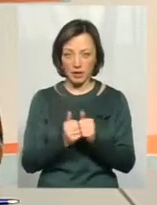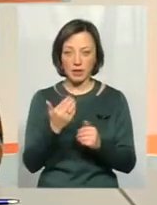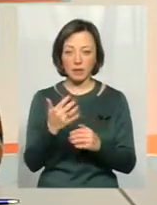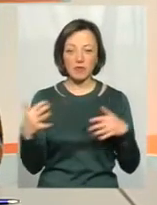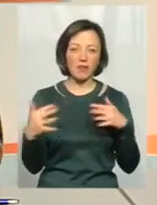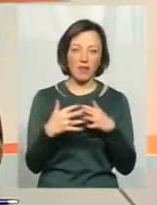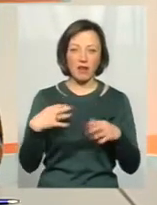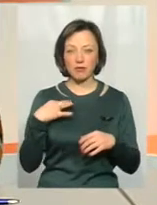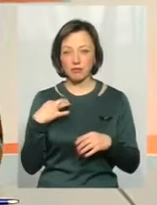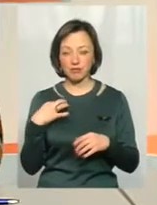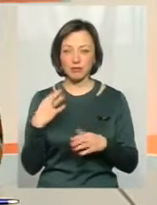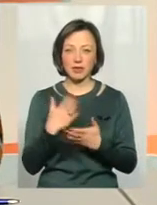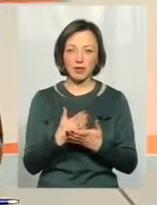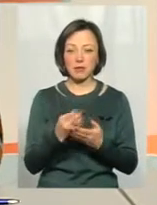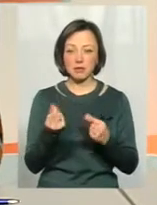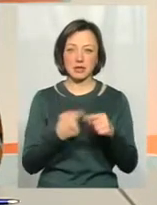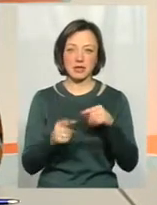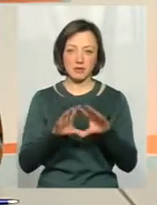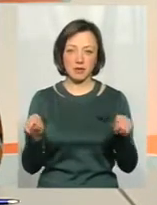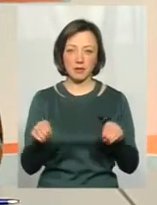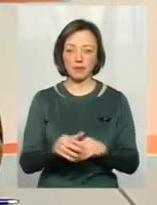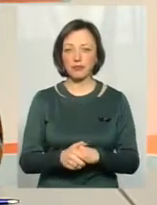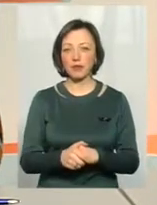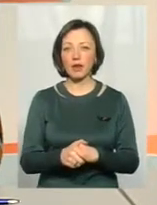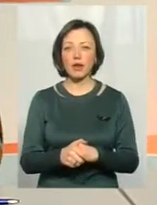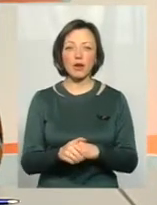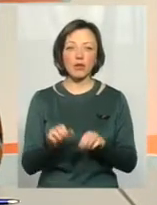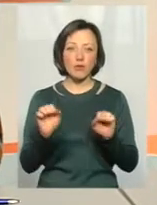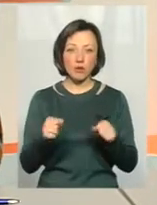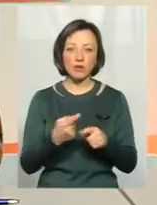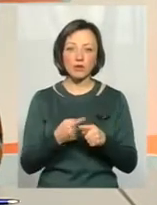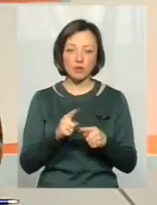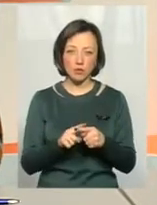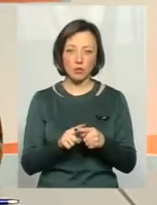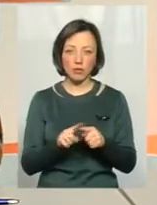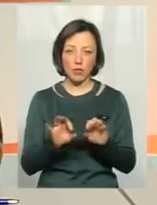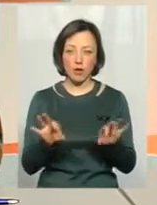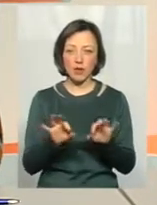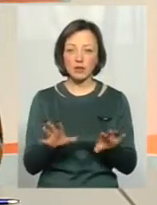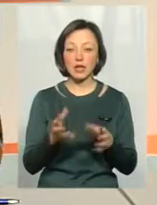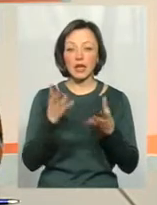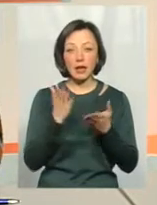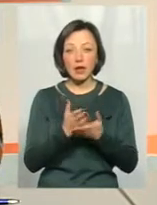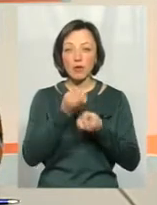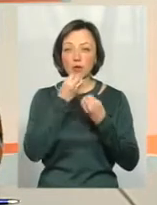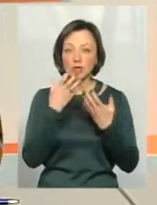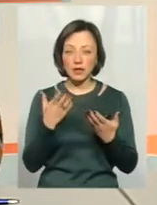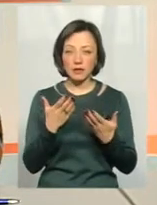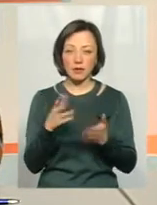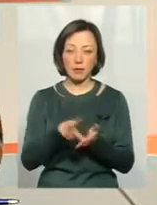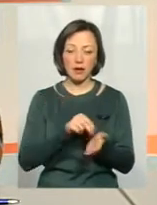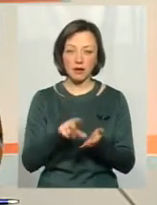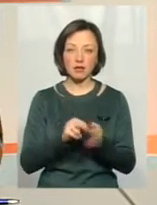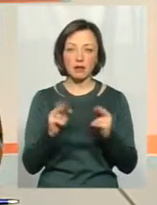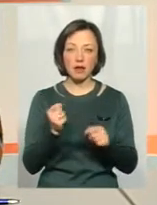війна не війна, тобто є в них бізнес і все. То може корінь і в цьому. Є позитивні приклади,